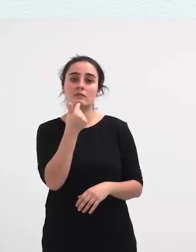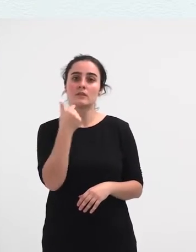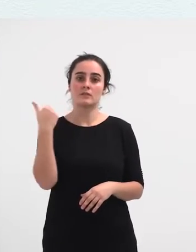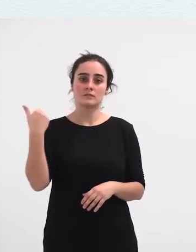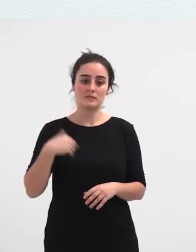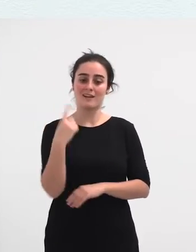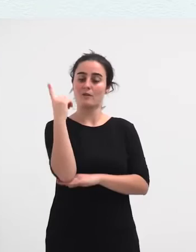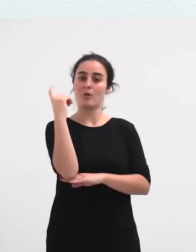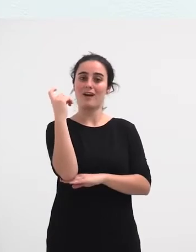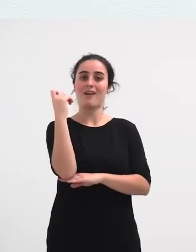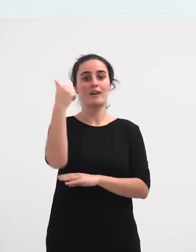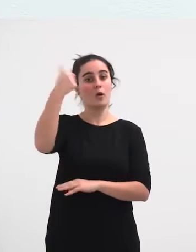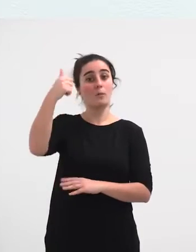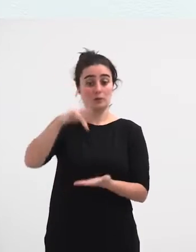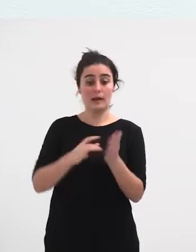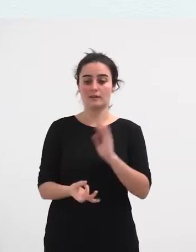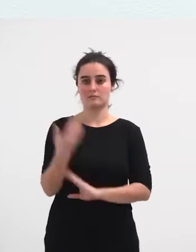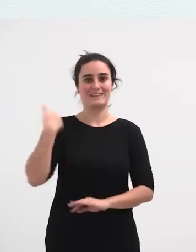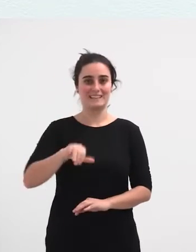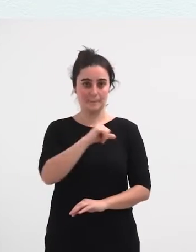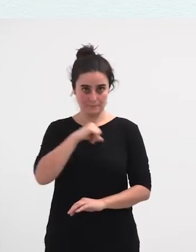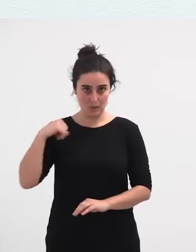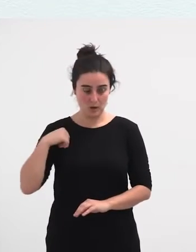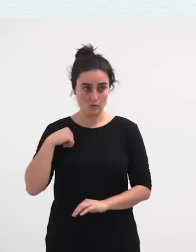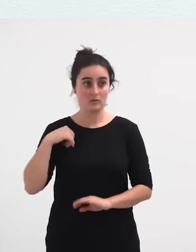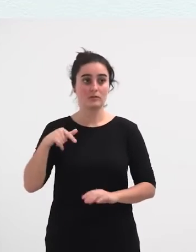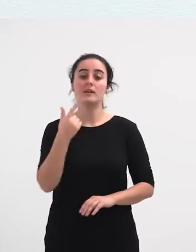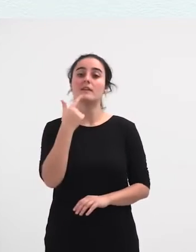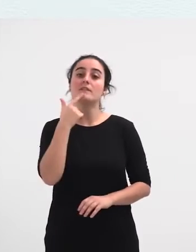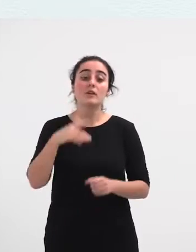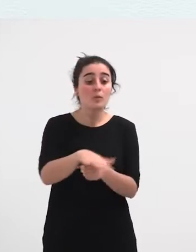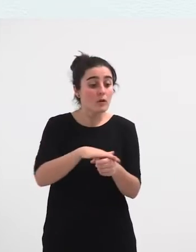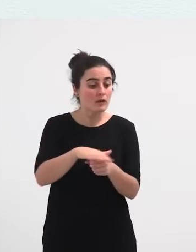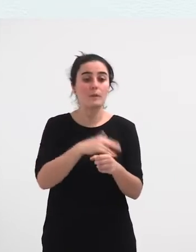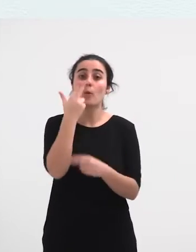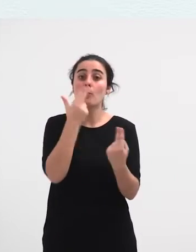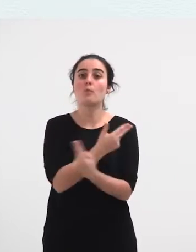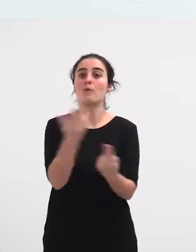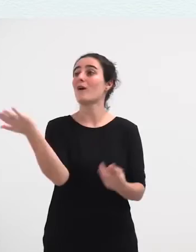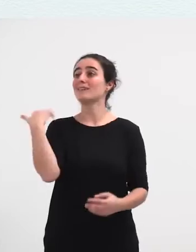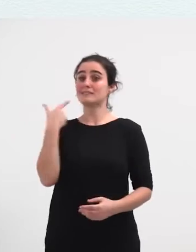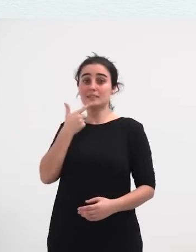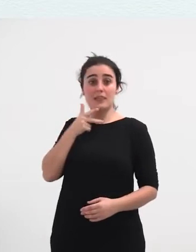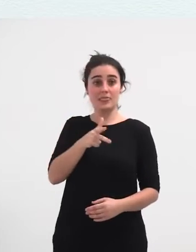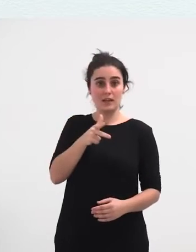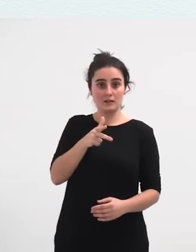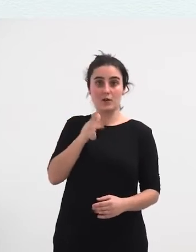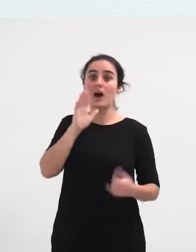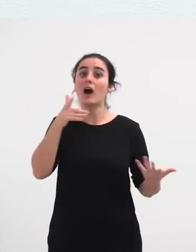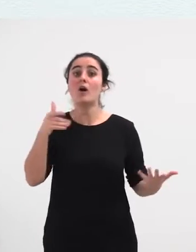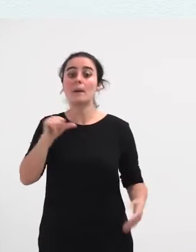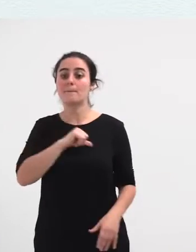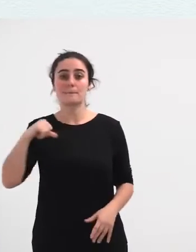privatizatuta zeudenean. Eta lehen eremu publikoan eskubide gixera jozena eremu privatuan